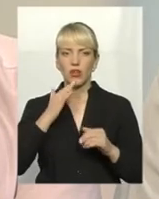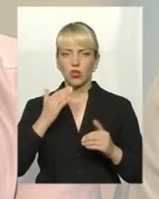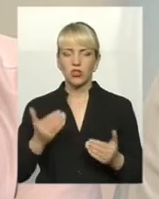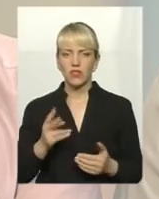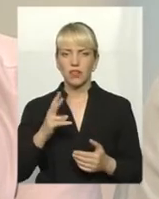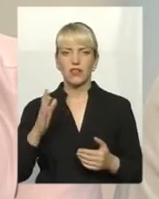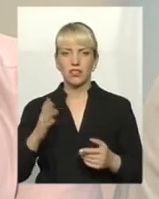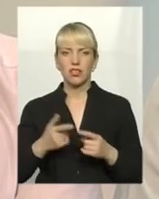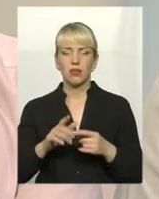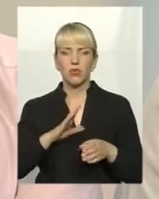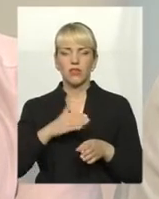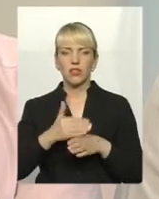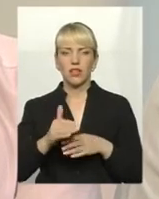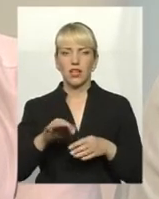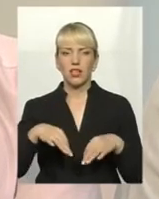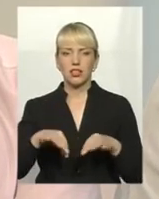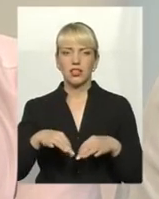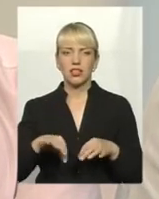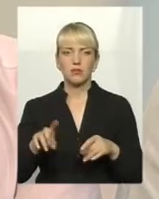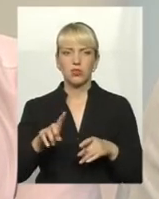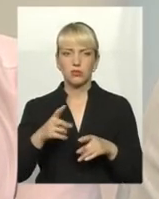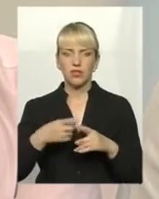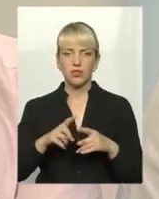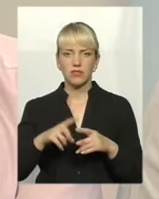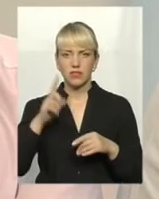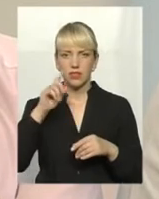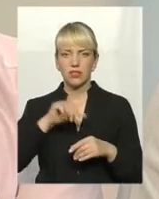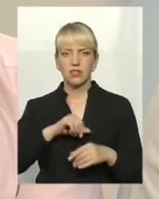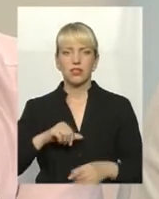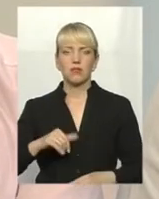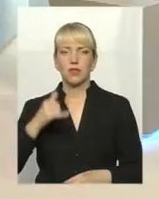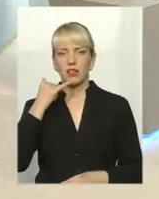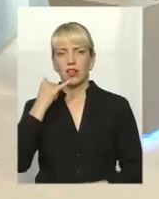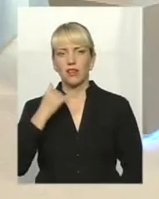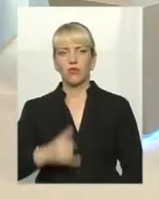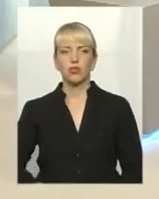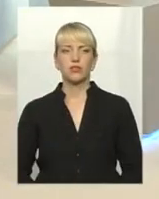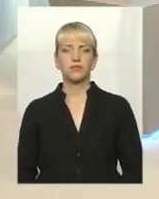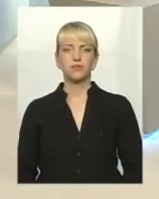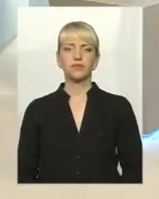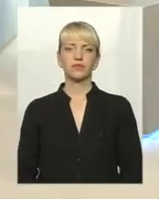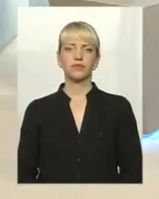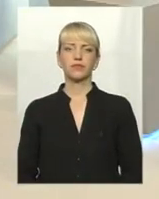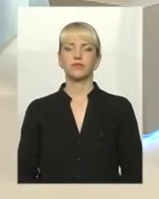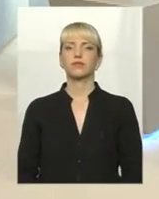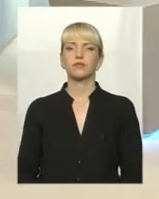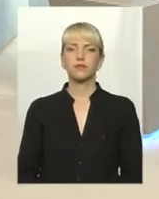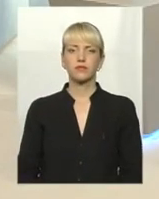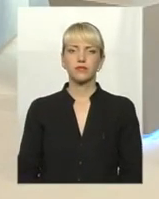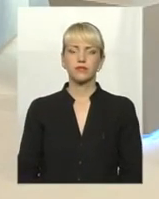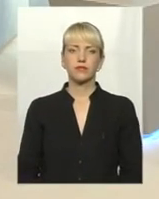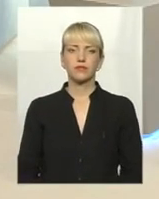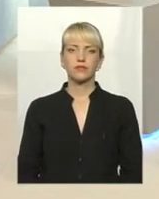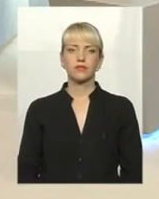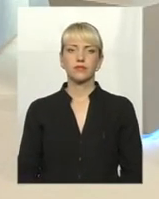виділяли транспорт, щоб це, ну, самі знаєте, що... Дякую. Давайте послухаємо ще нашого дозвонювача. У нас є дзвінок.